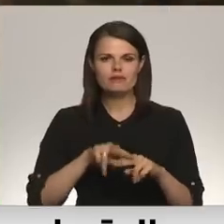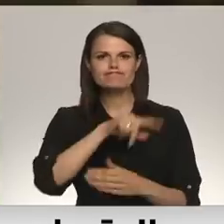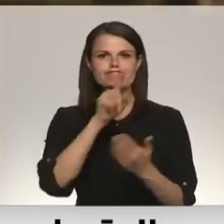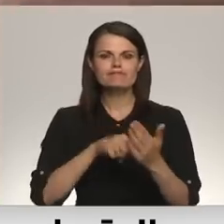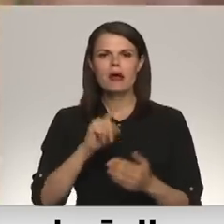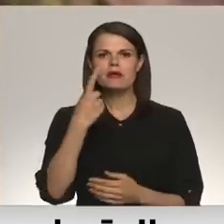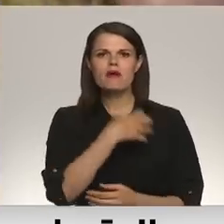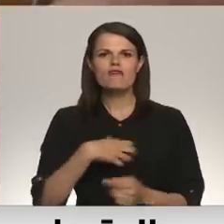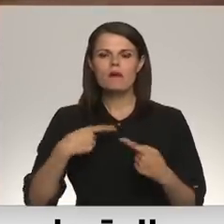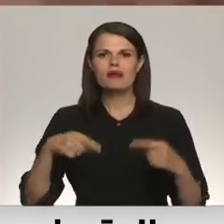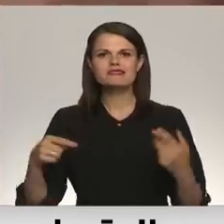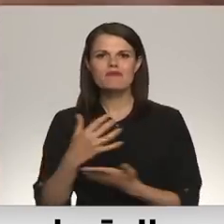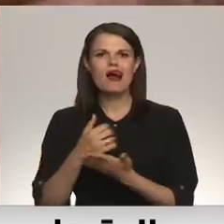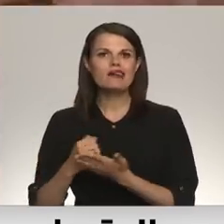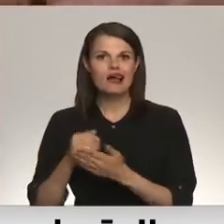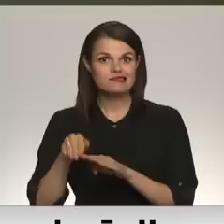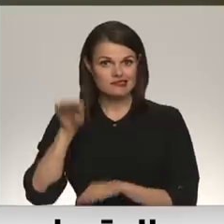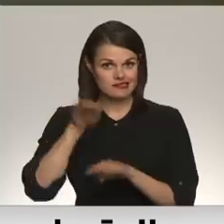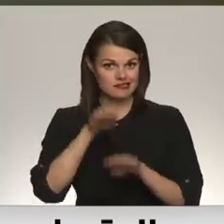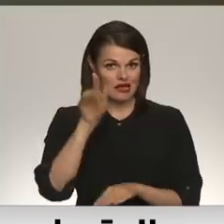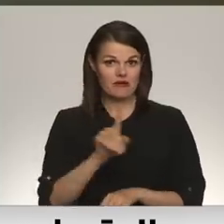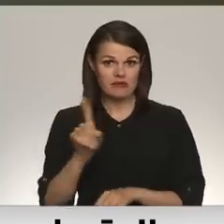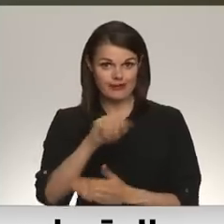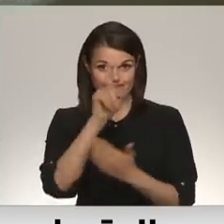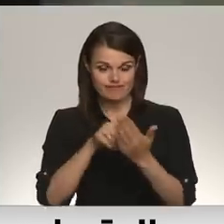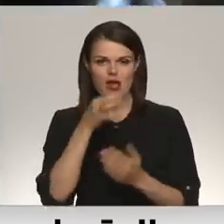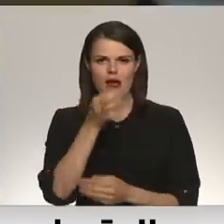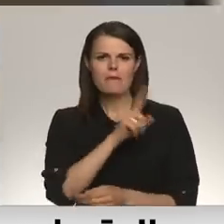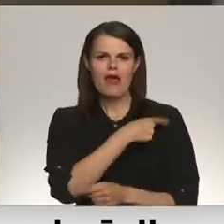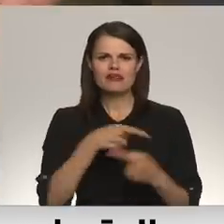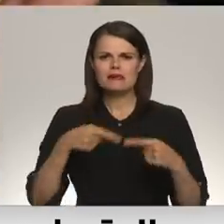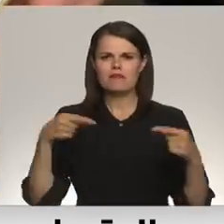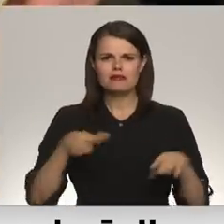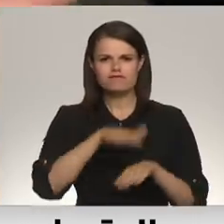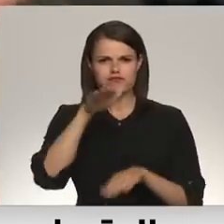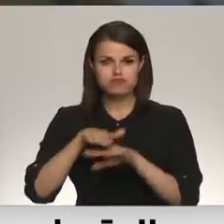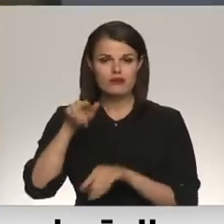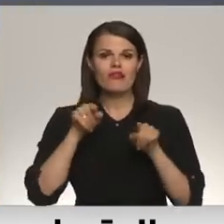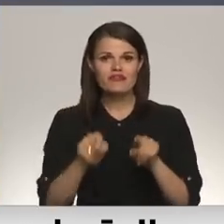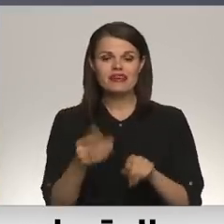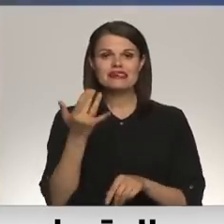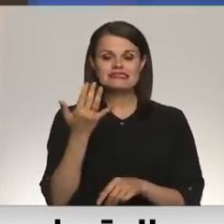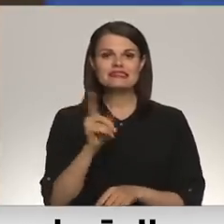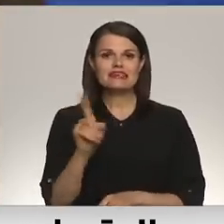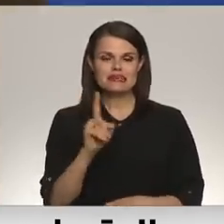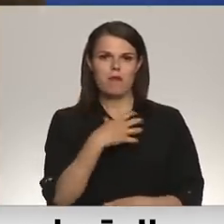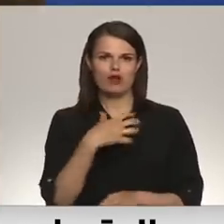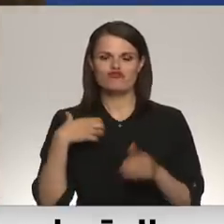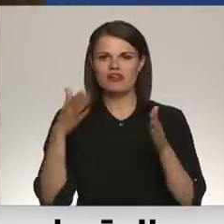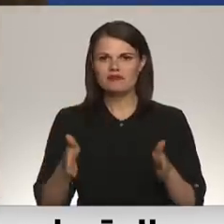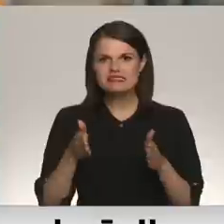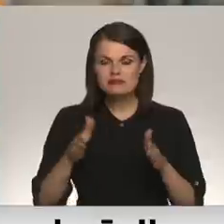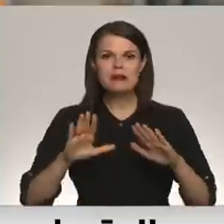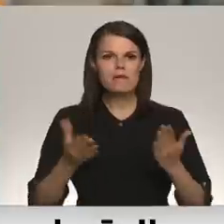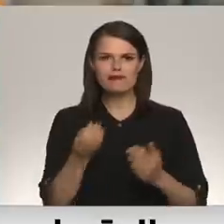nepieciešamības preču rezervēm, uzvali skaidroja, ka medicīnas preču rezervis ir tik, cik pašvaldības slimnīcās pārtikas gan